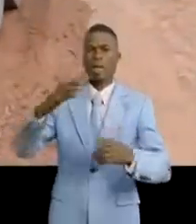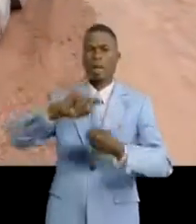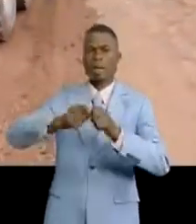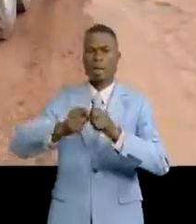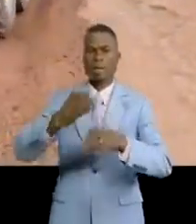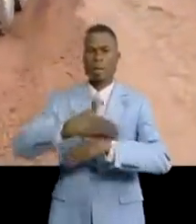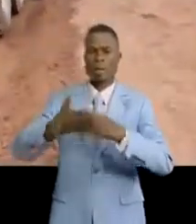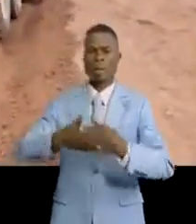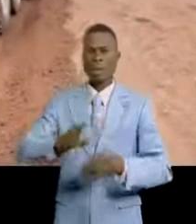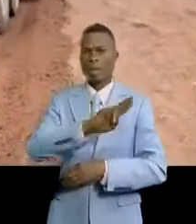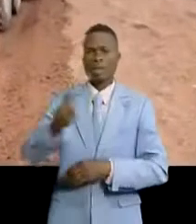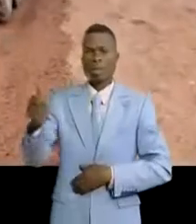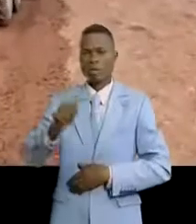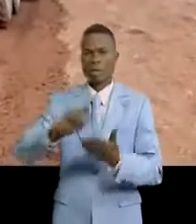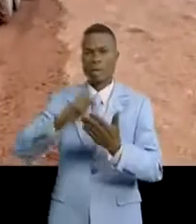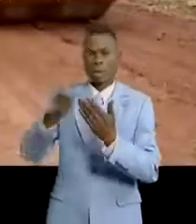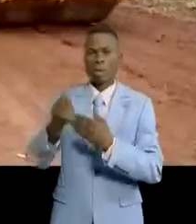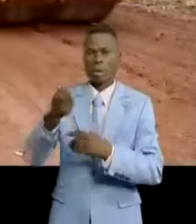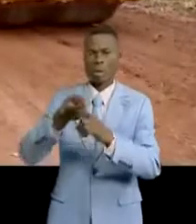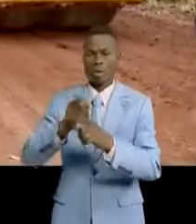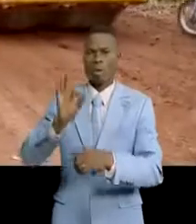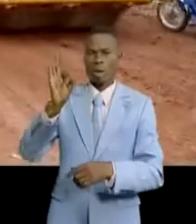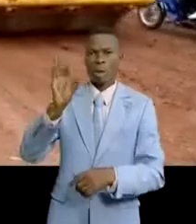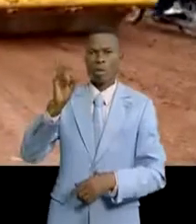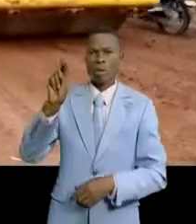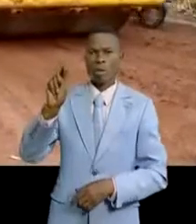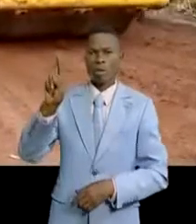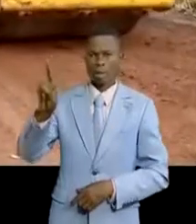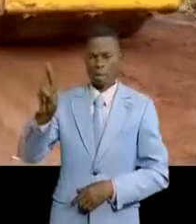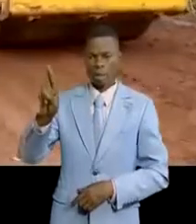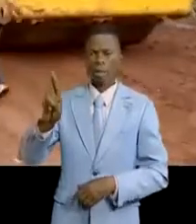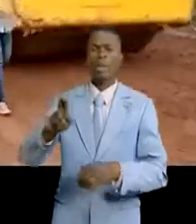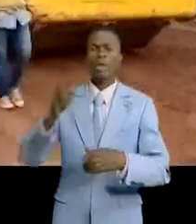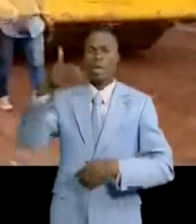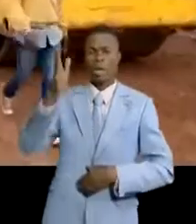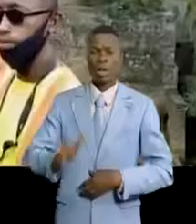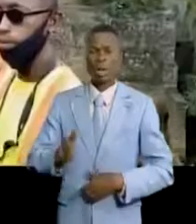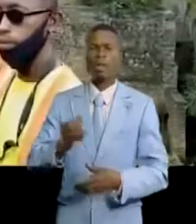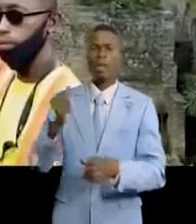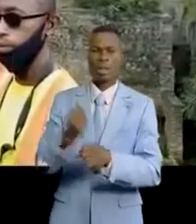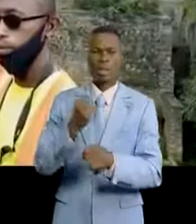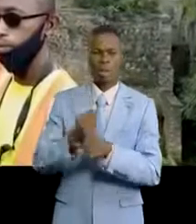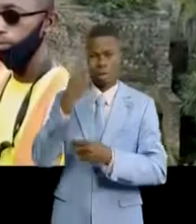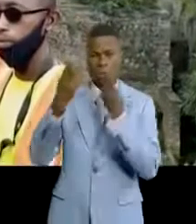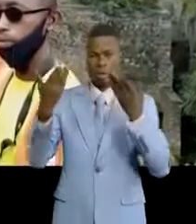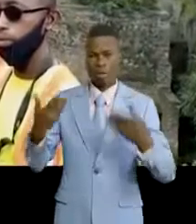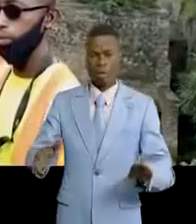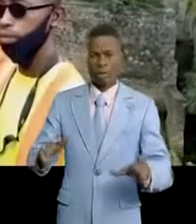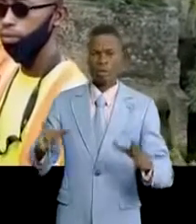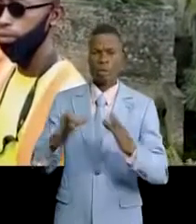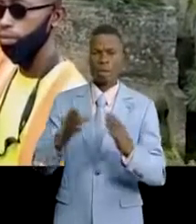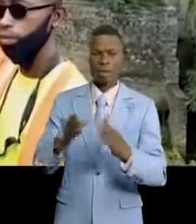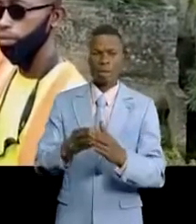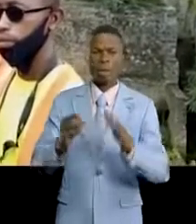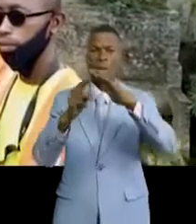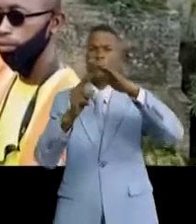2021, programme financé par le FONER. L'ingénieur Hermann Mouti-Massacrini a terminé cette visite d'inspection par les ponts